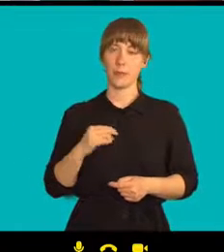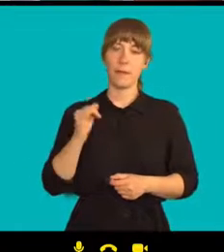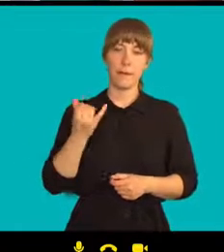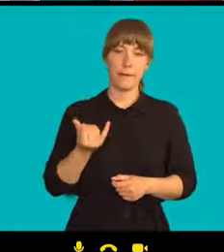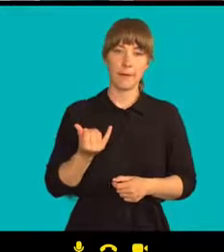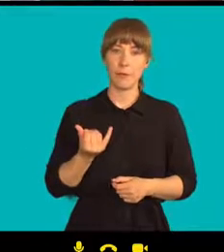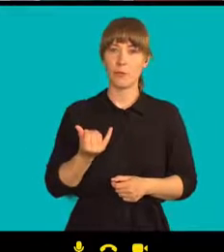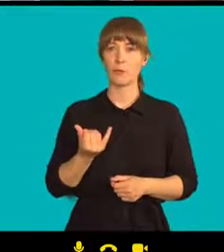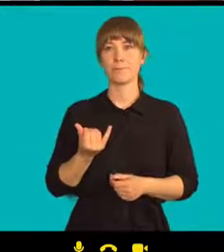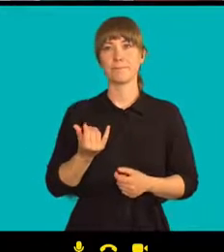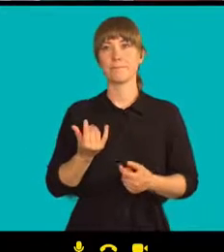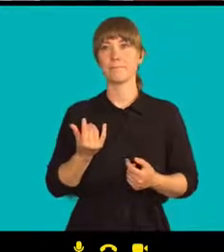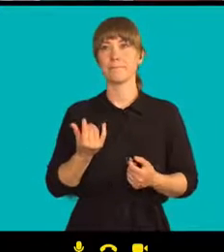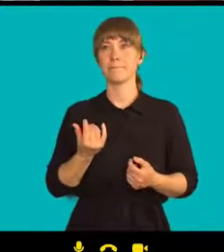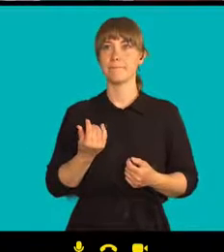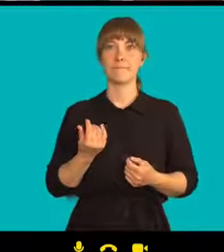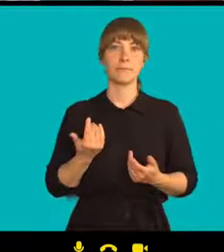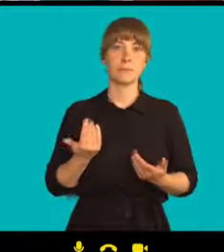zaplatili jsme